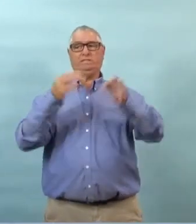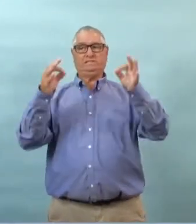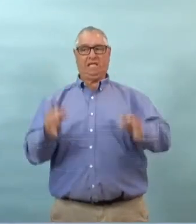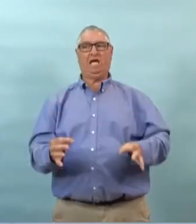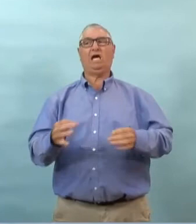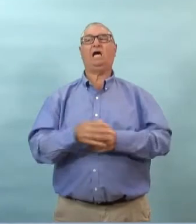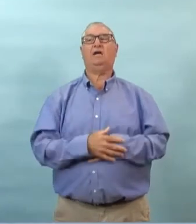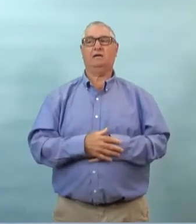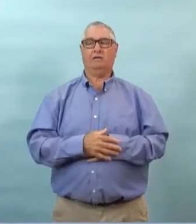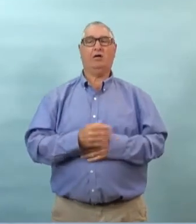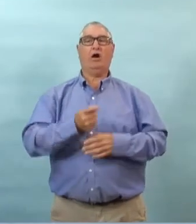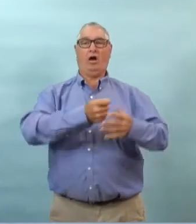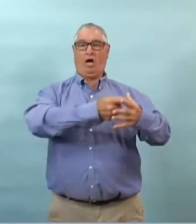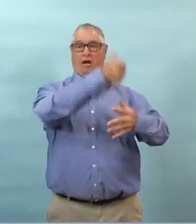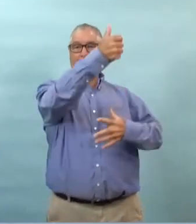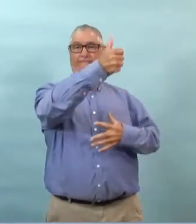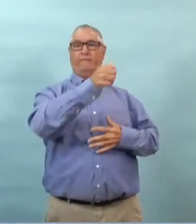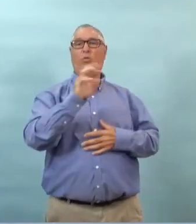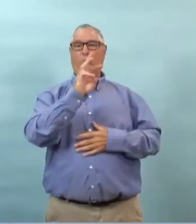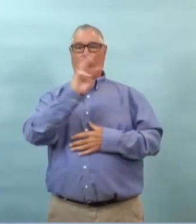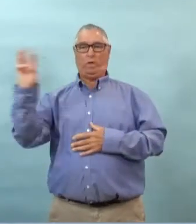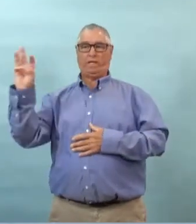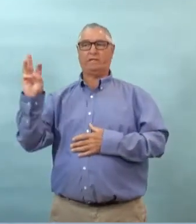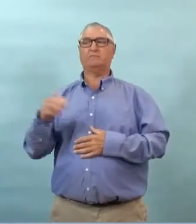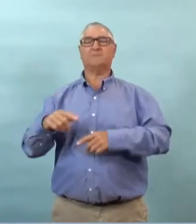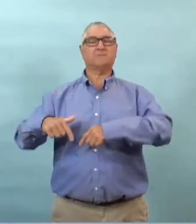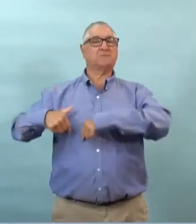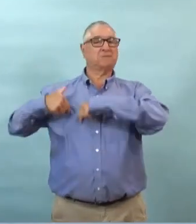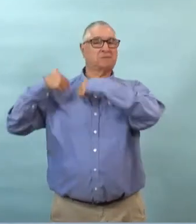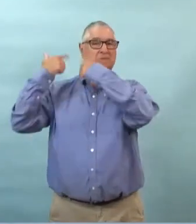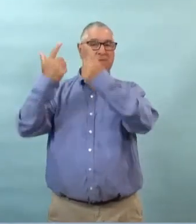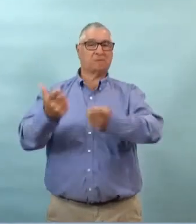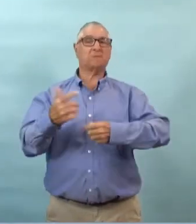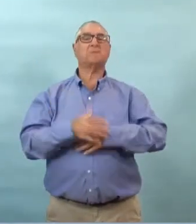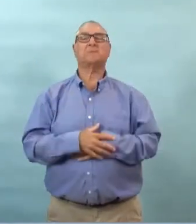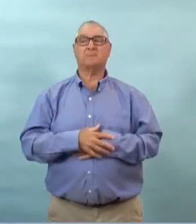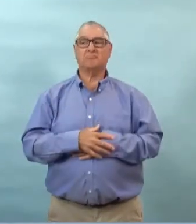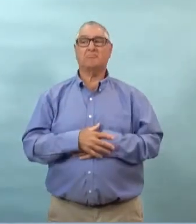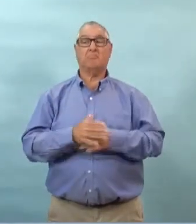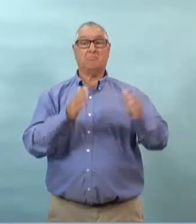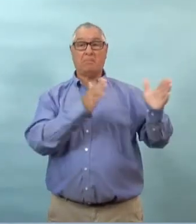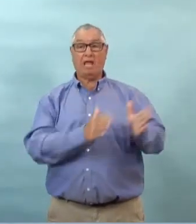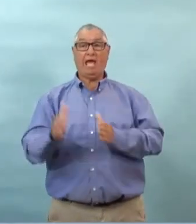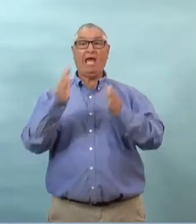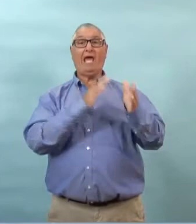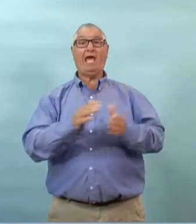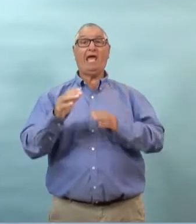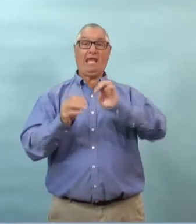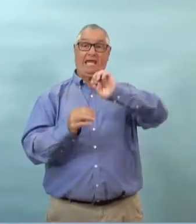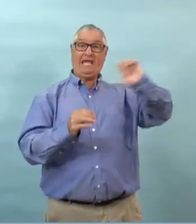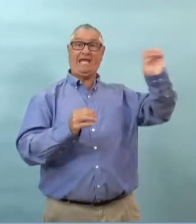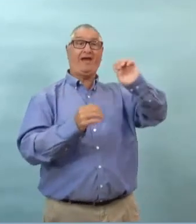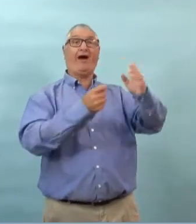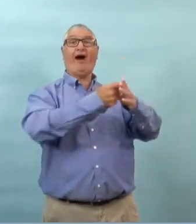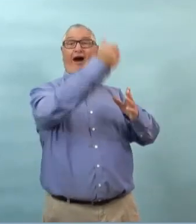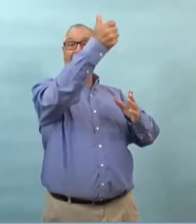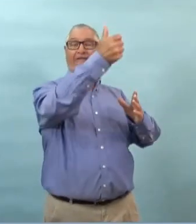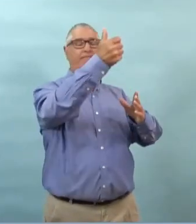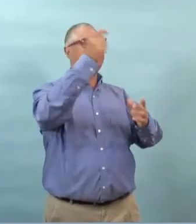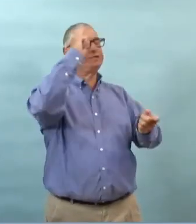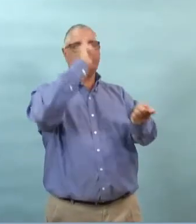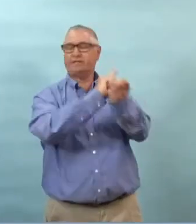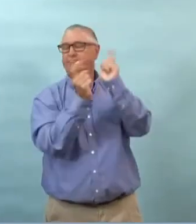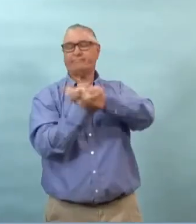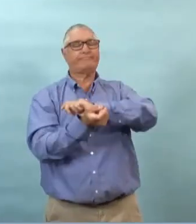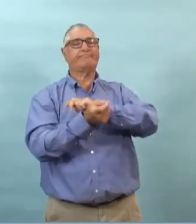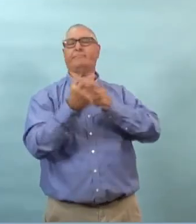pour le moment nous avons choisi de ne pas annuler les obligations d'auto isolement